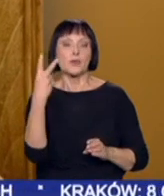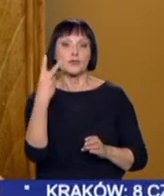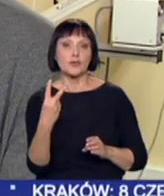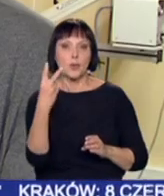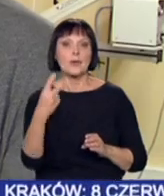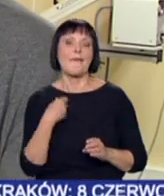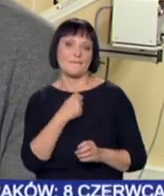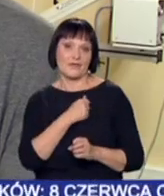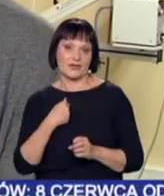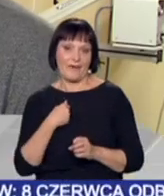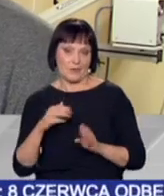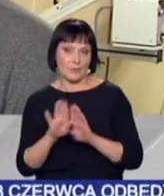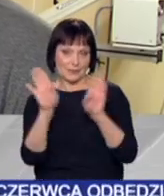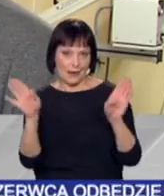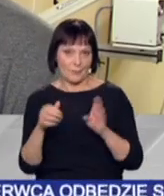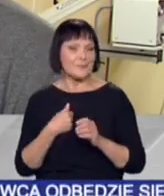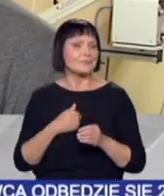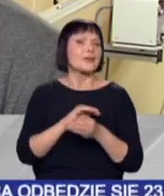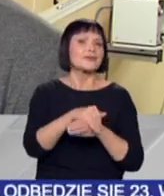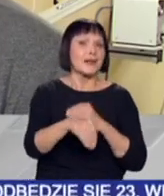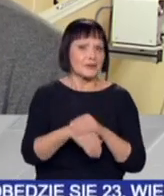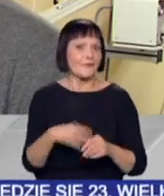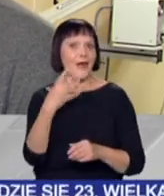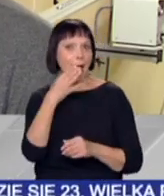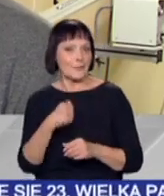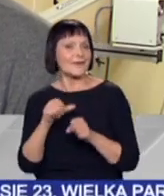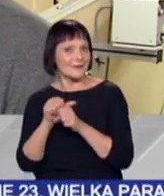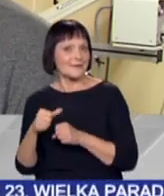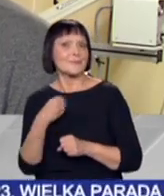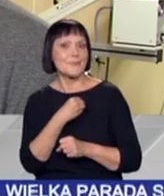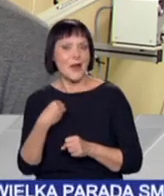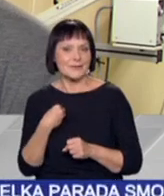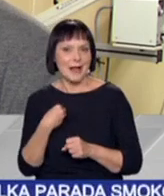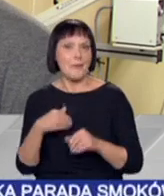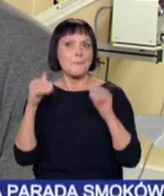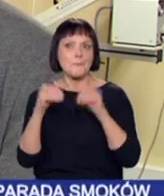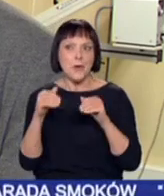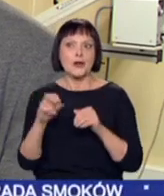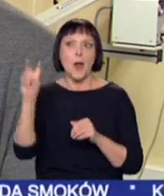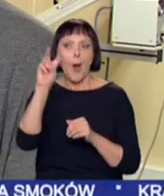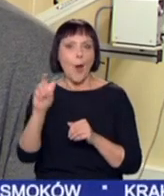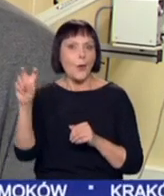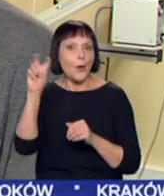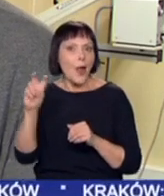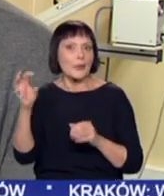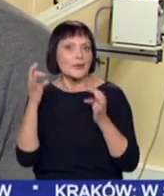Wyszyńskiego. Szczęśliwi jesteśmy, że jest taki obraz, znajduje się w Polsce, że można go teraz